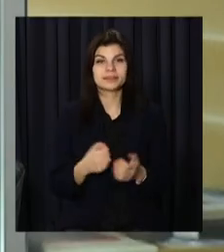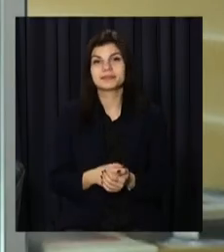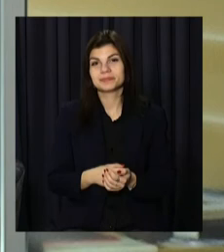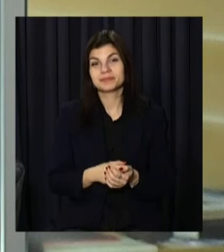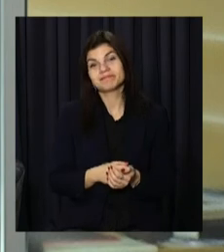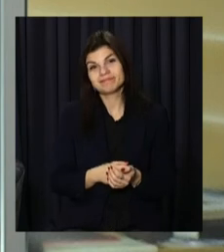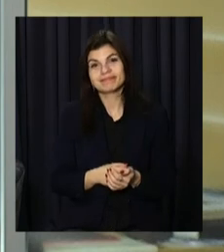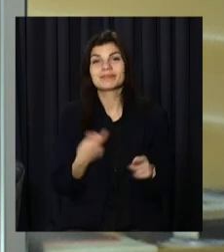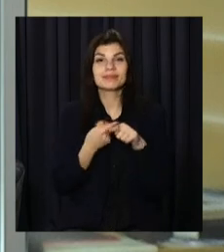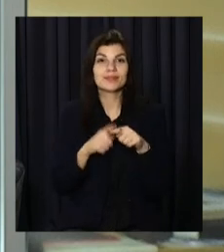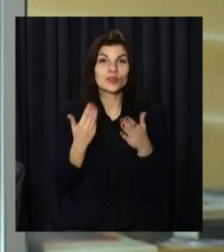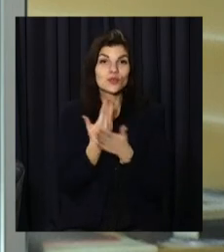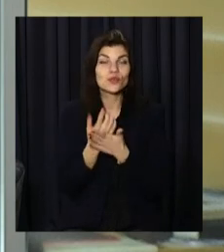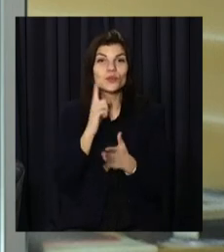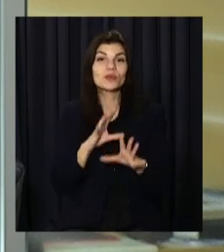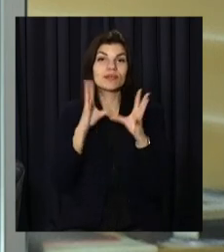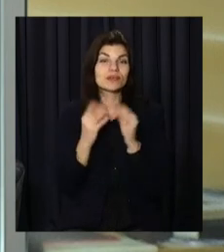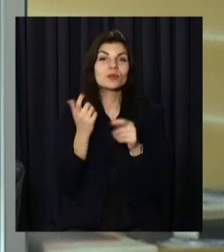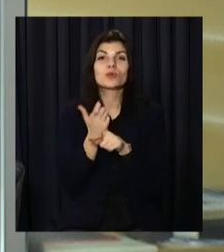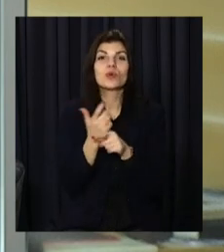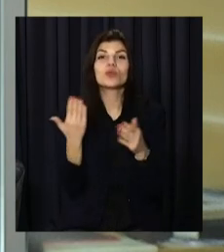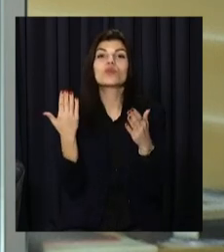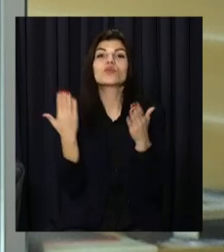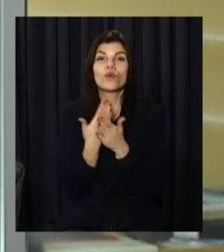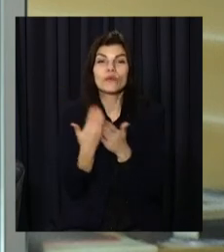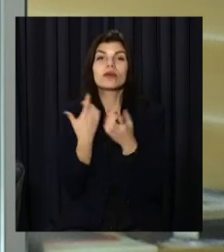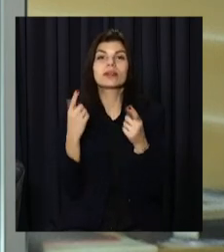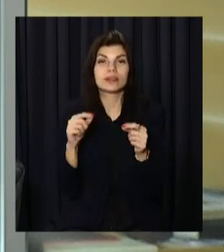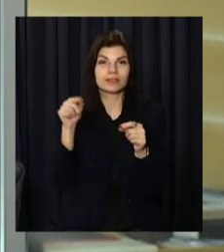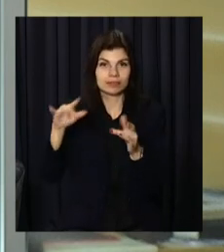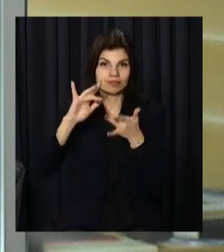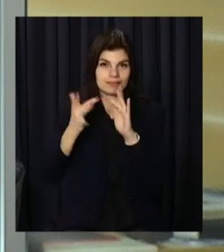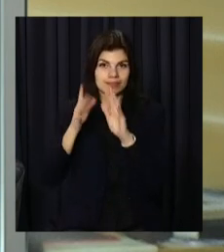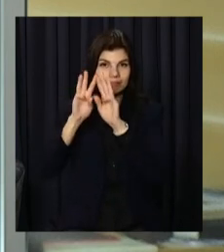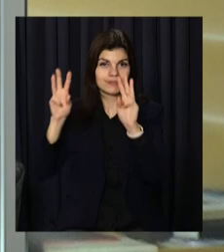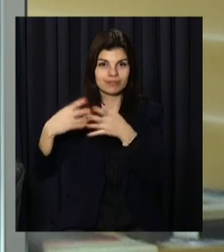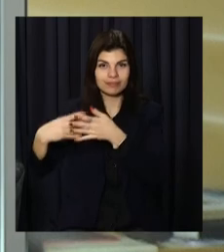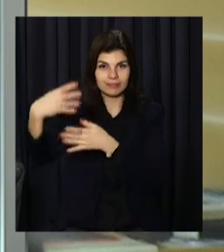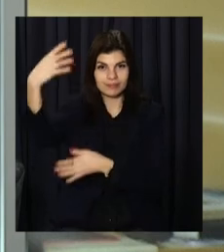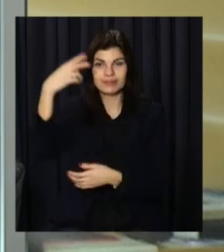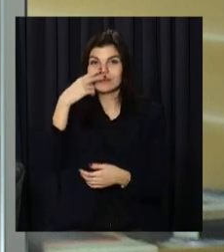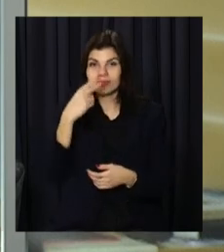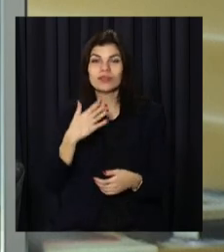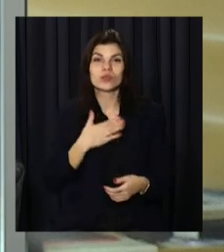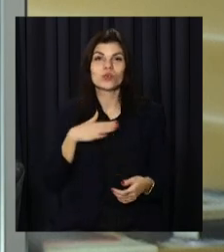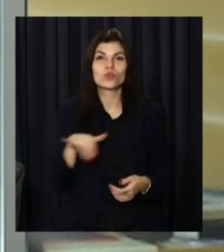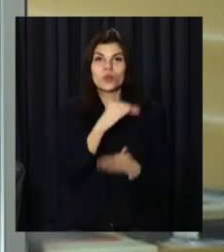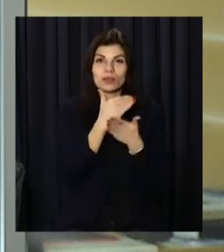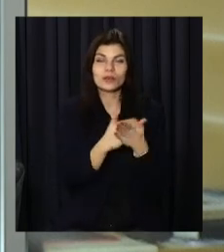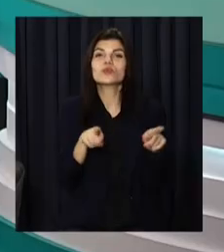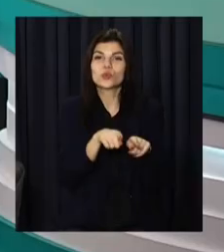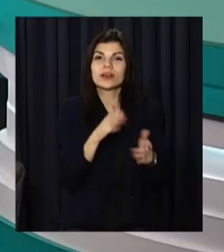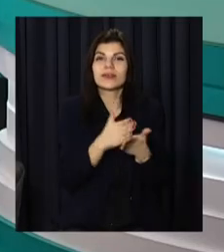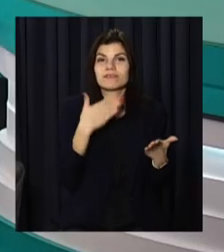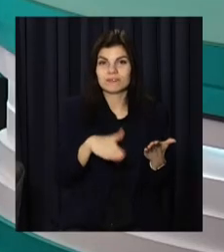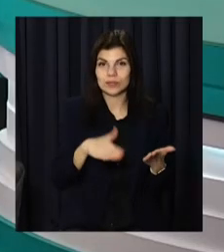На цьому в мене все. Більше читайте на нашому сайті opentv.media. Сюжети переглядайте на нашому ютуб-каналі.